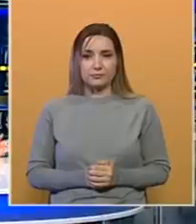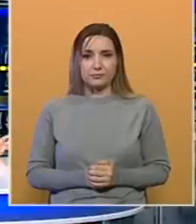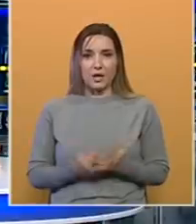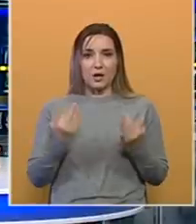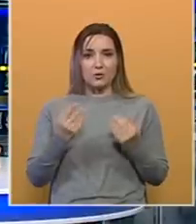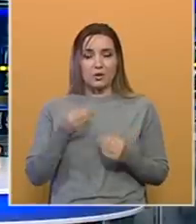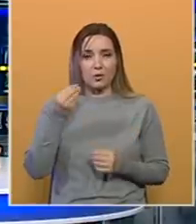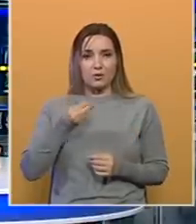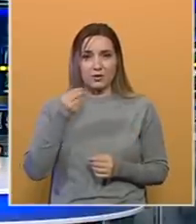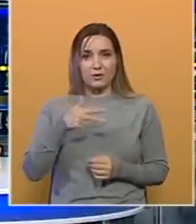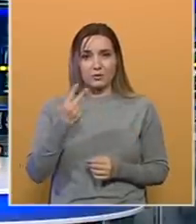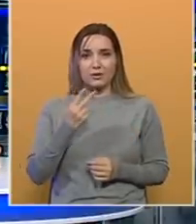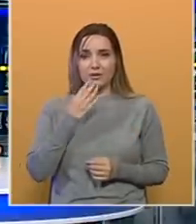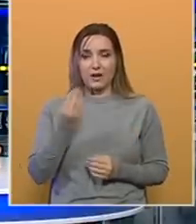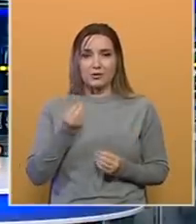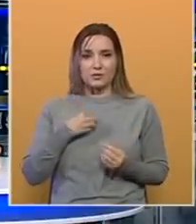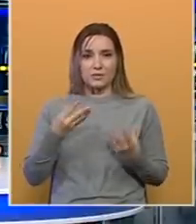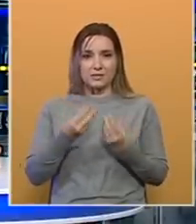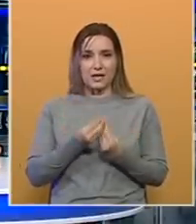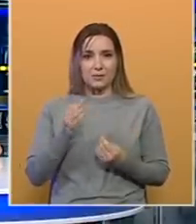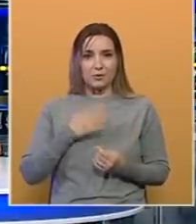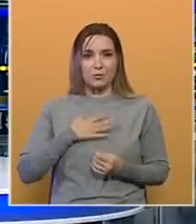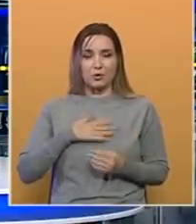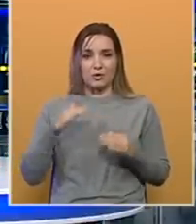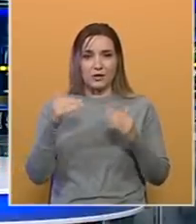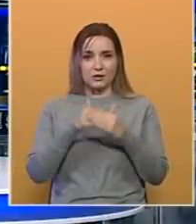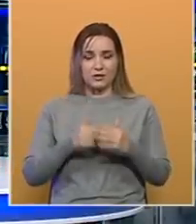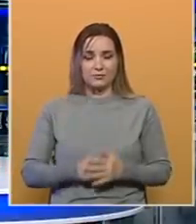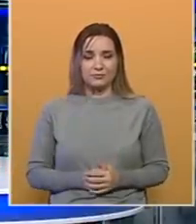I toliko u Dnevniku 3. Hvala što ste bili s nama i jugodno večer.